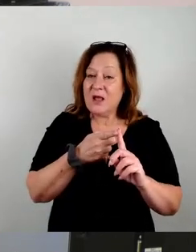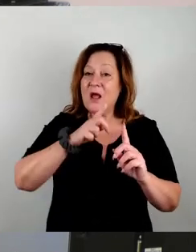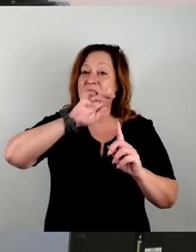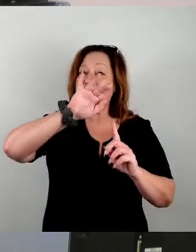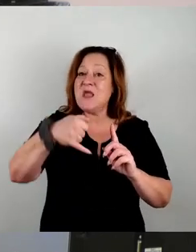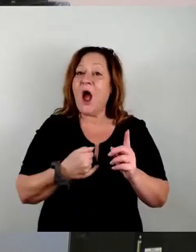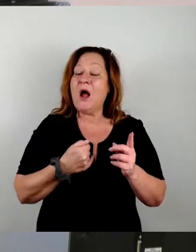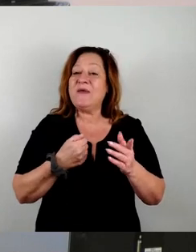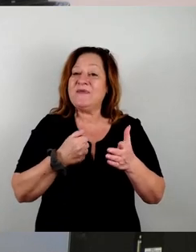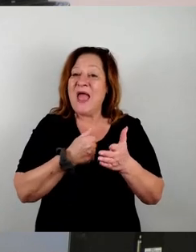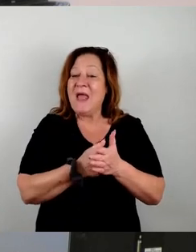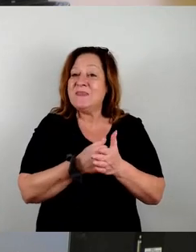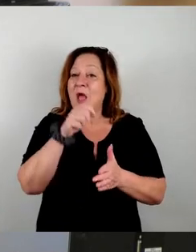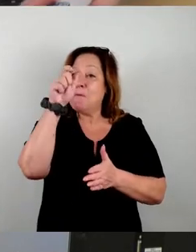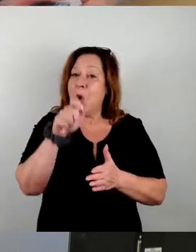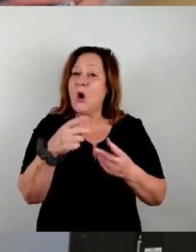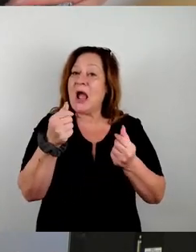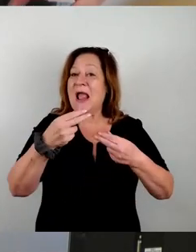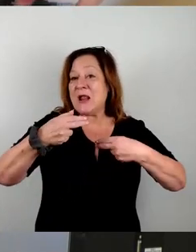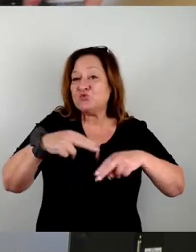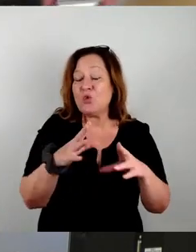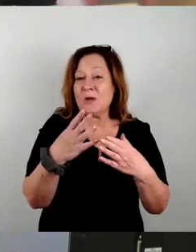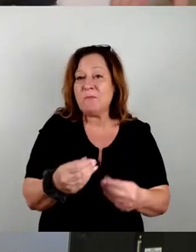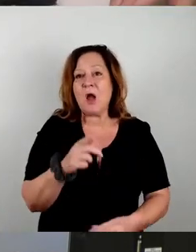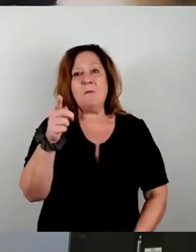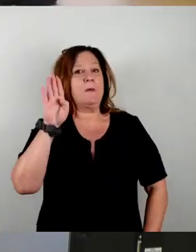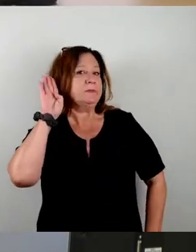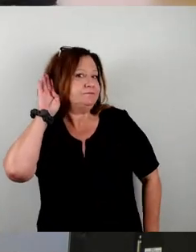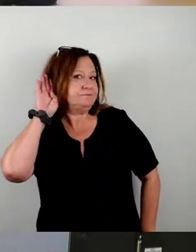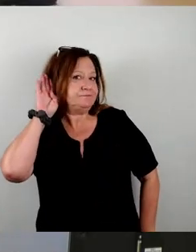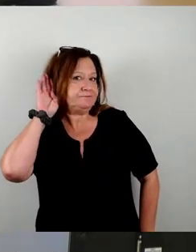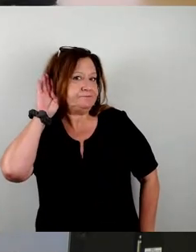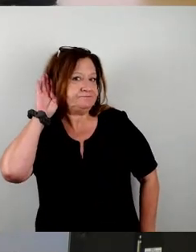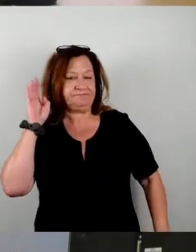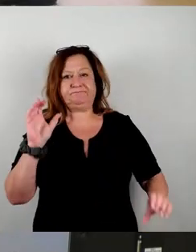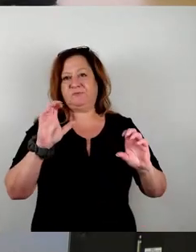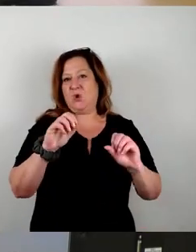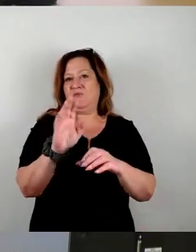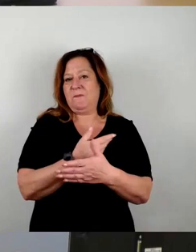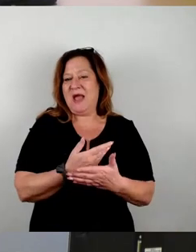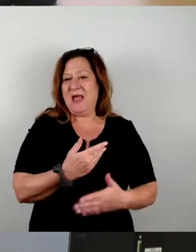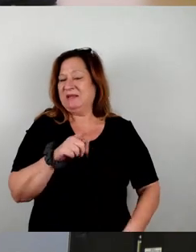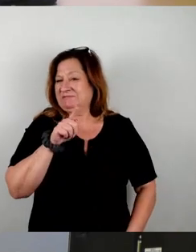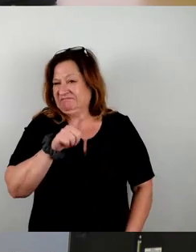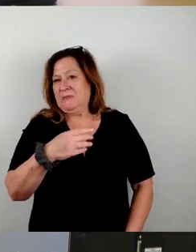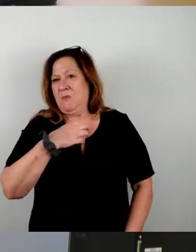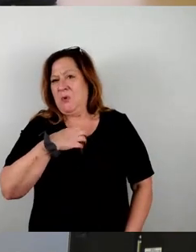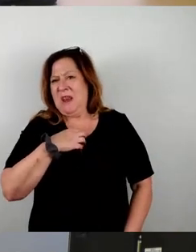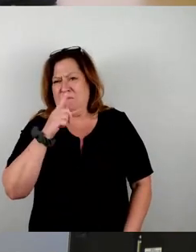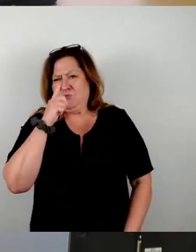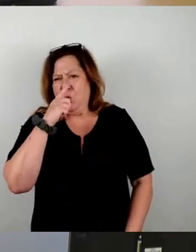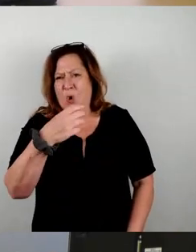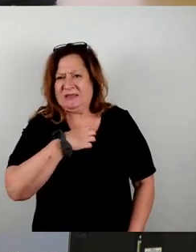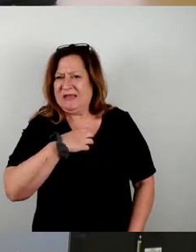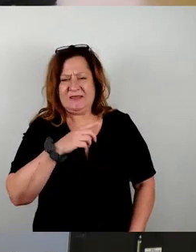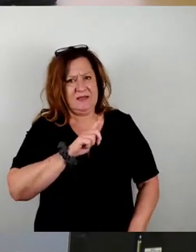werden sollte. Davon hört man leider nichts mehr. Aber das ist kein Dresdner Problem, sondern das ist ein Bundesproblem und das muss an einer anderen